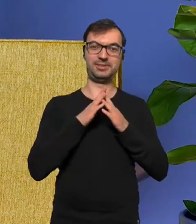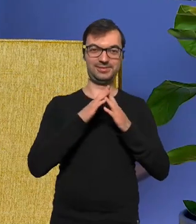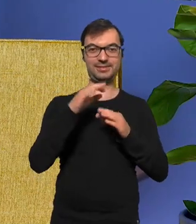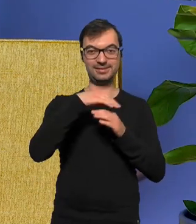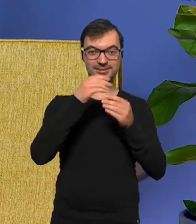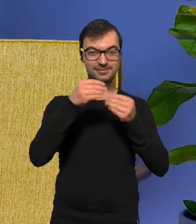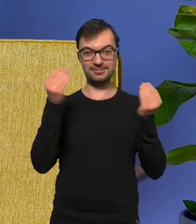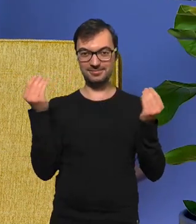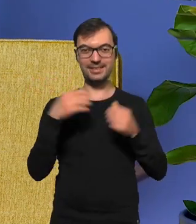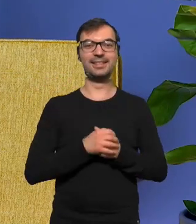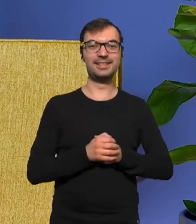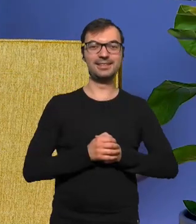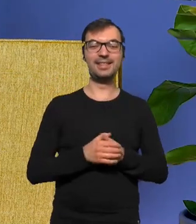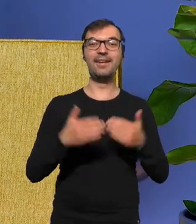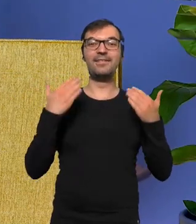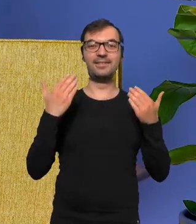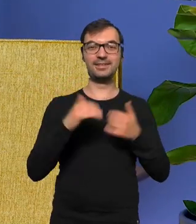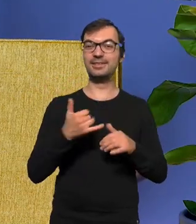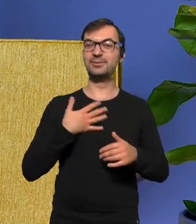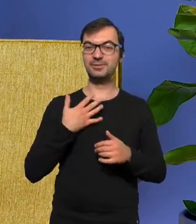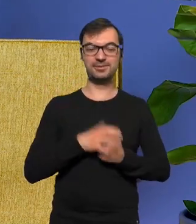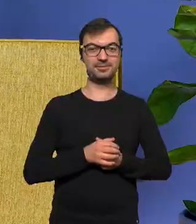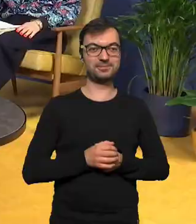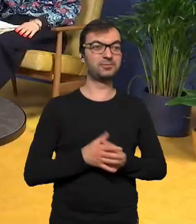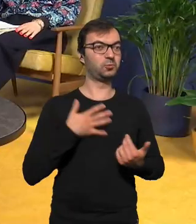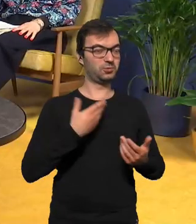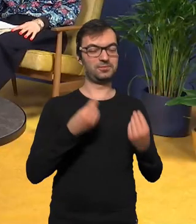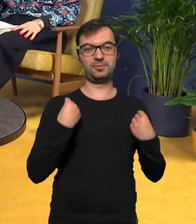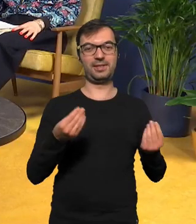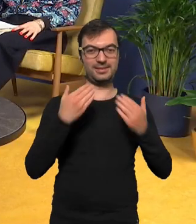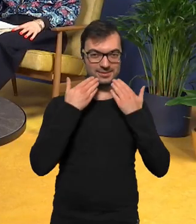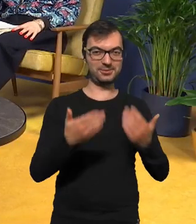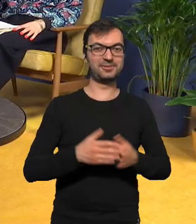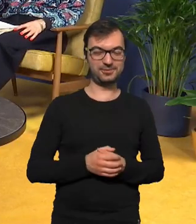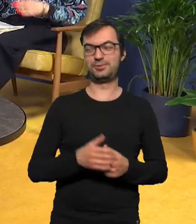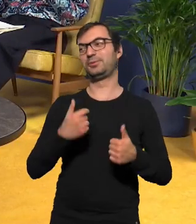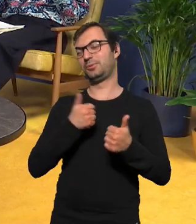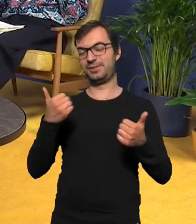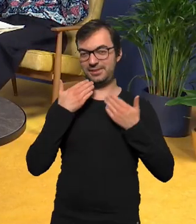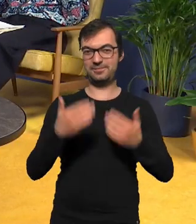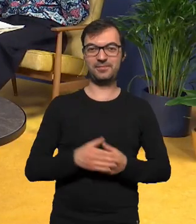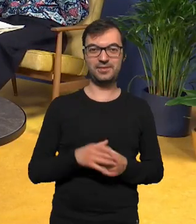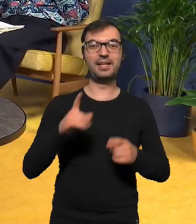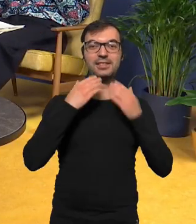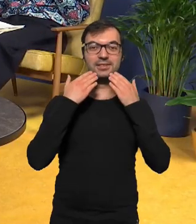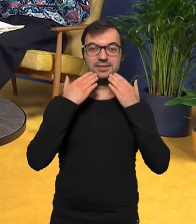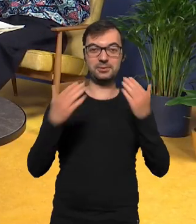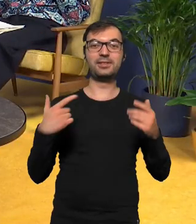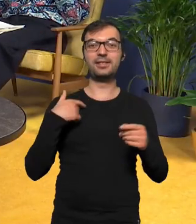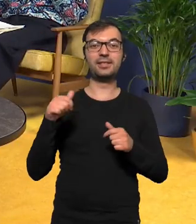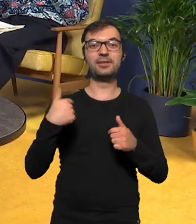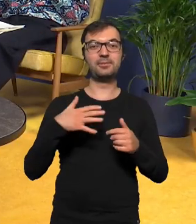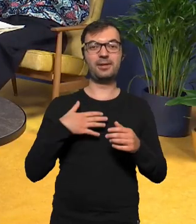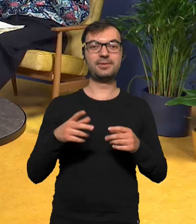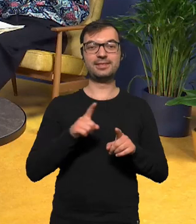nowej siedzibie Dobry wieczór, jak się masz? Czuję się wspaniale, dziękuję O, dziękuję. Właśnie, a propos dziękuję to ja